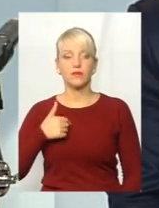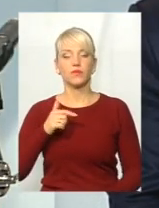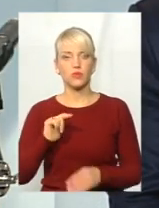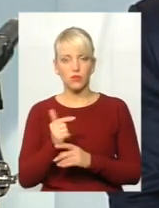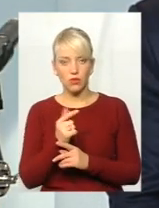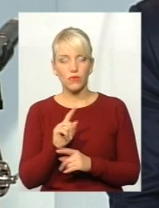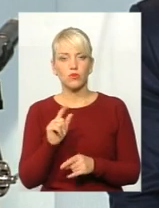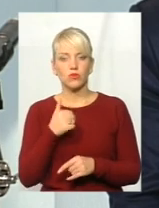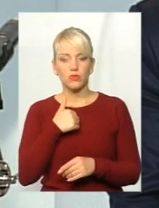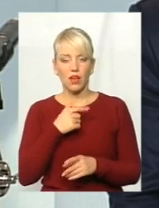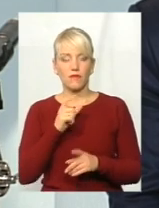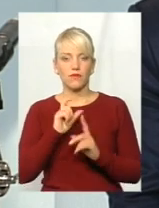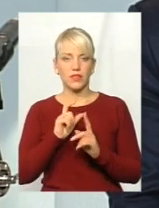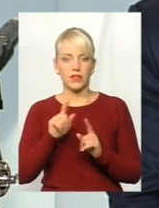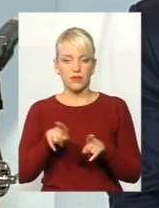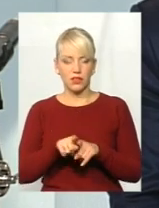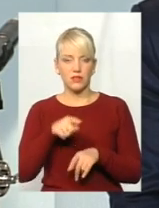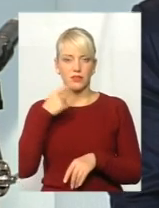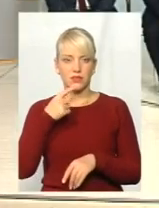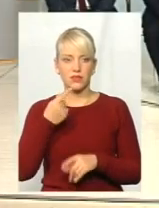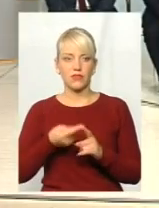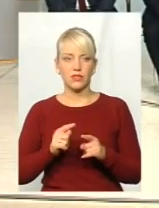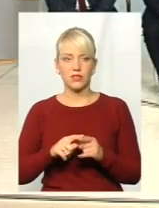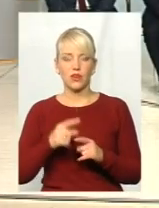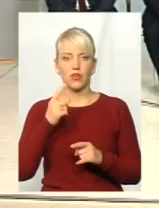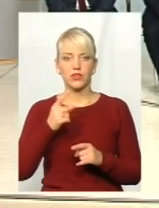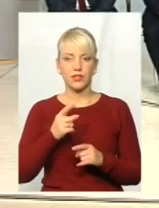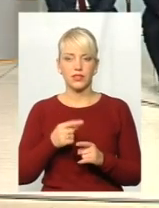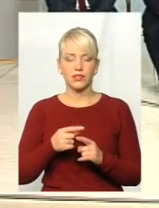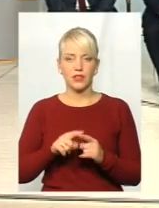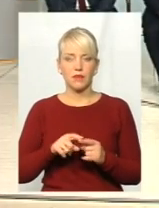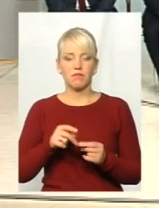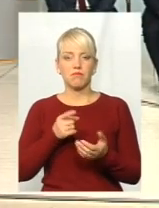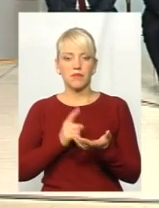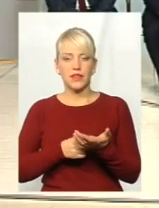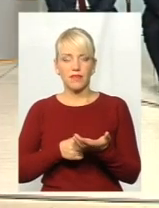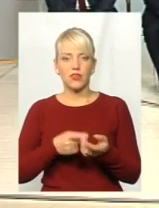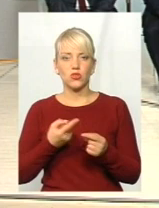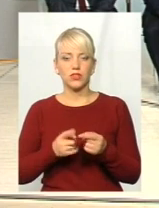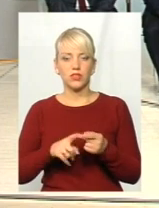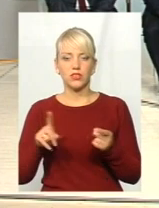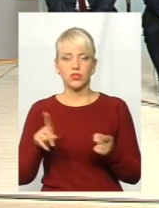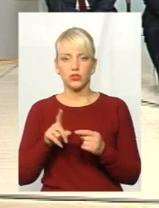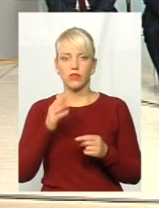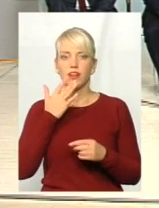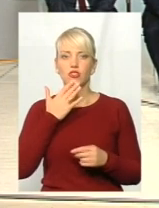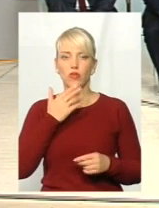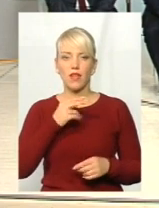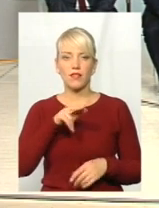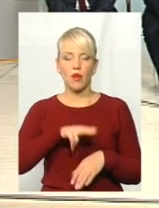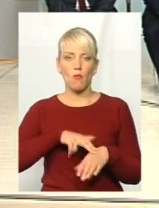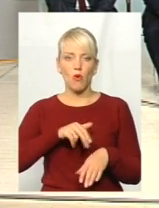висловився так про запити. Бо це один із запитів, який також підтверджує те, що Національна поліція